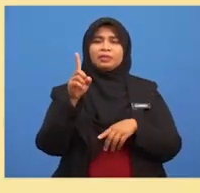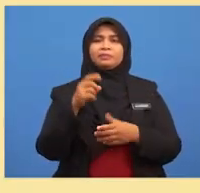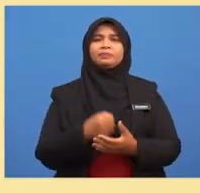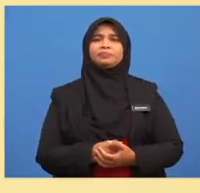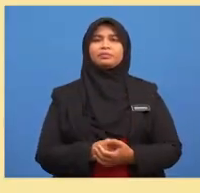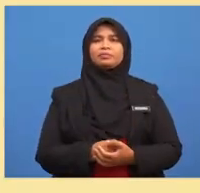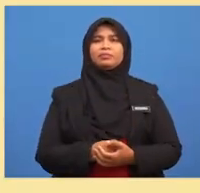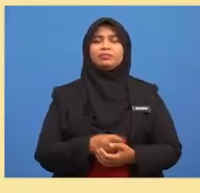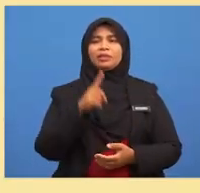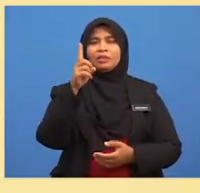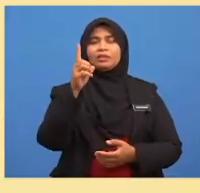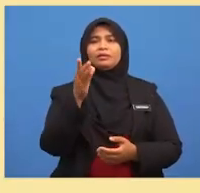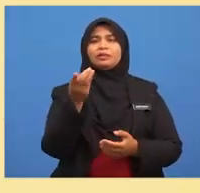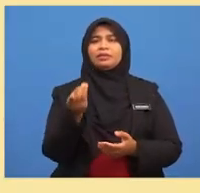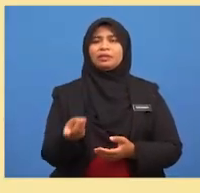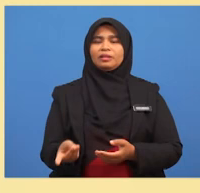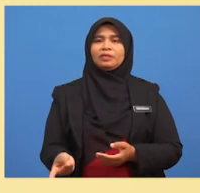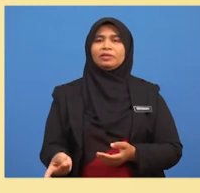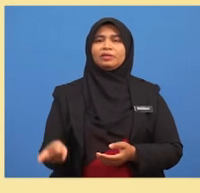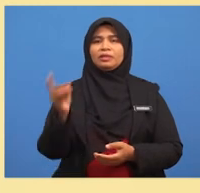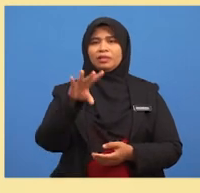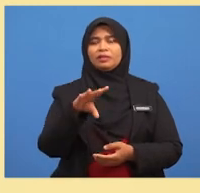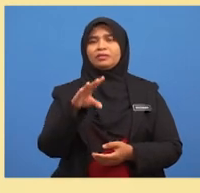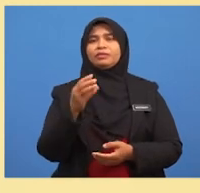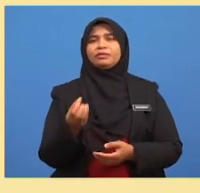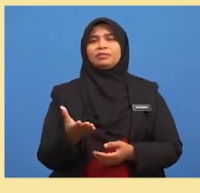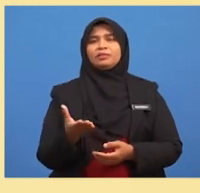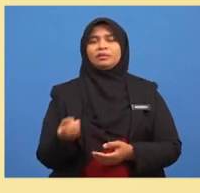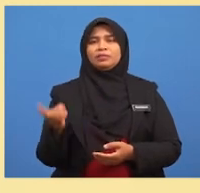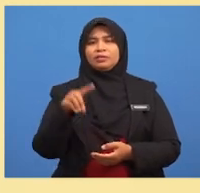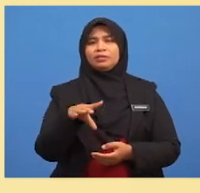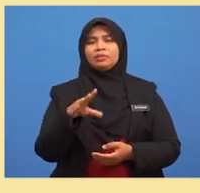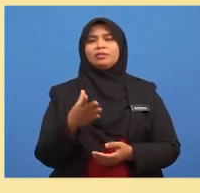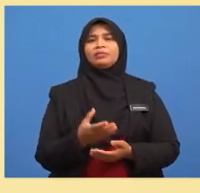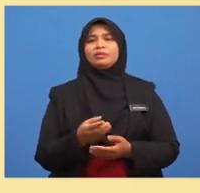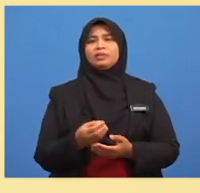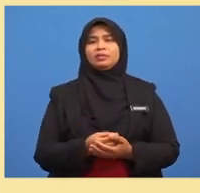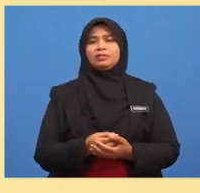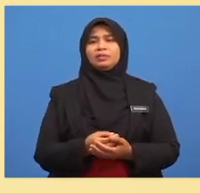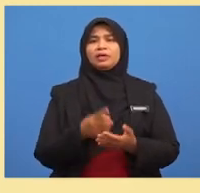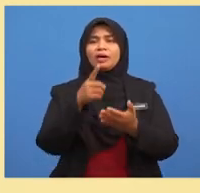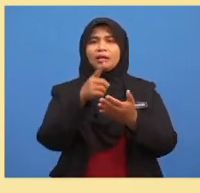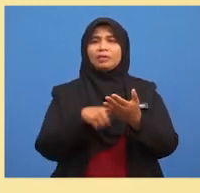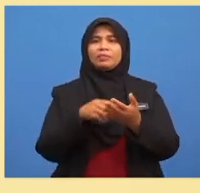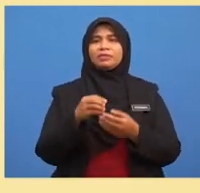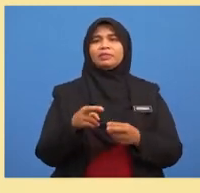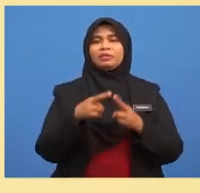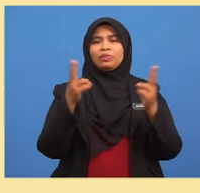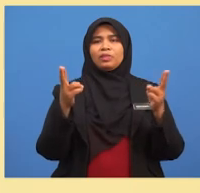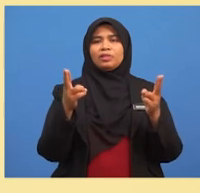Sebijik dadu yang adil dilambungkan Apakah ruang sampel bagi eksperimen ini?